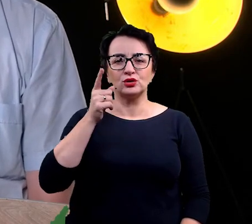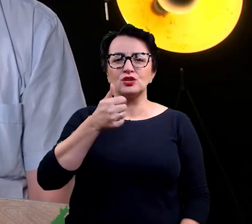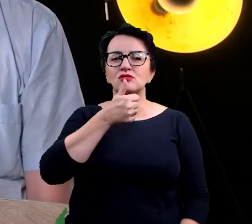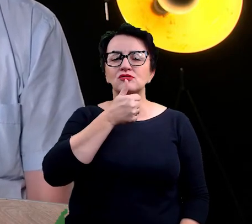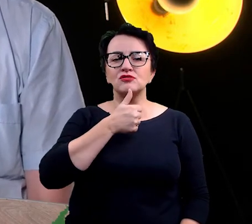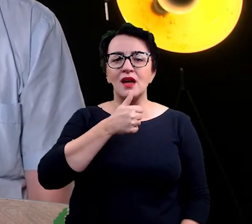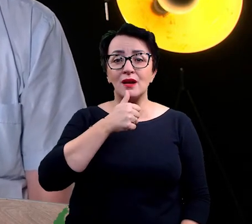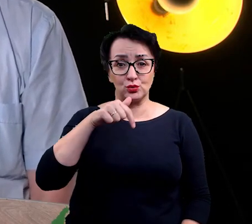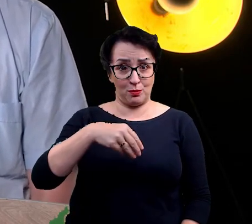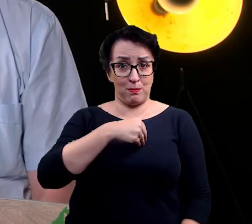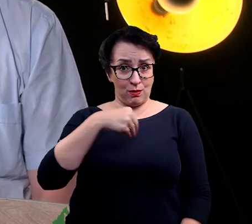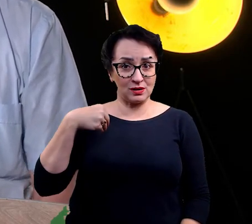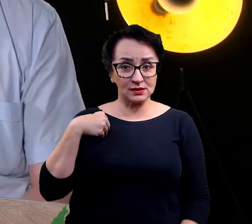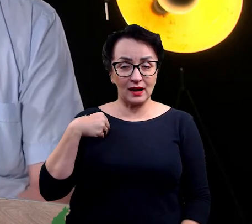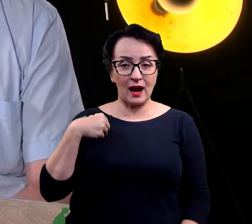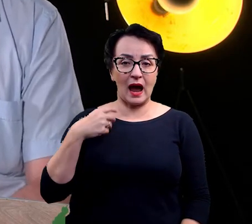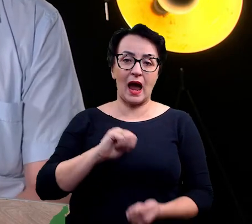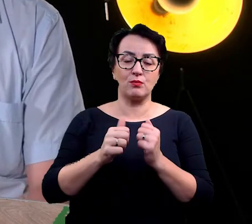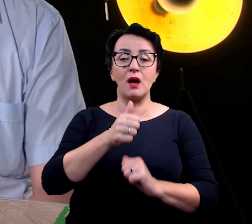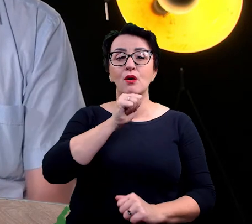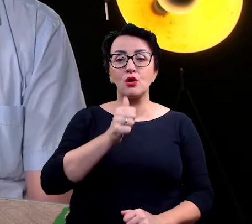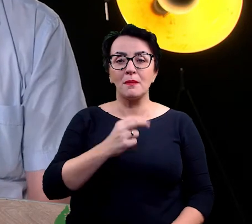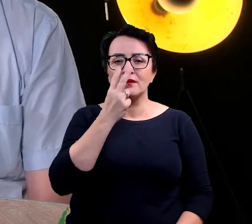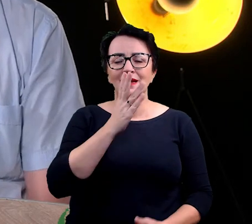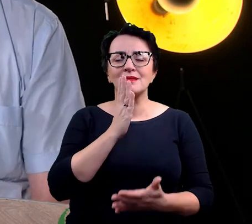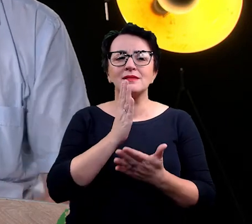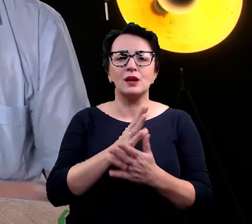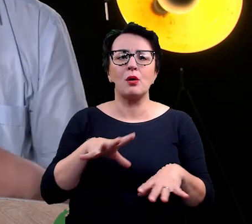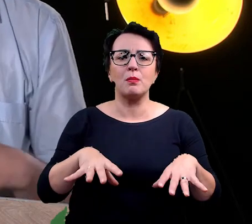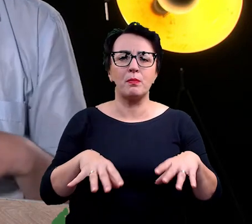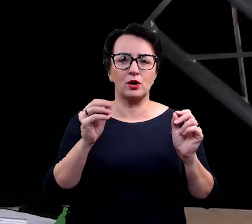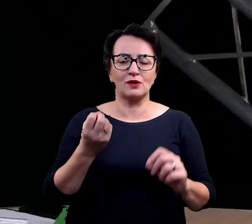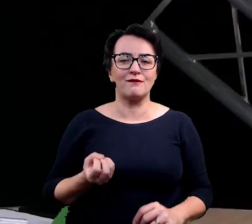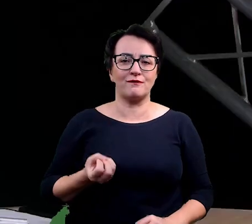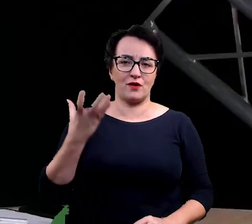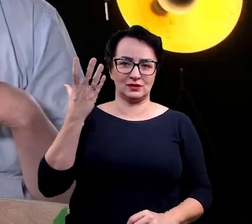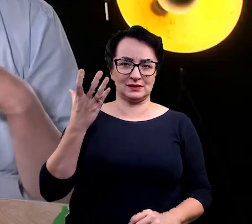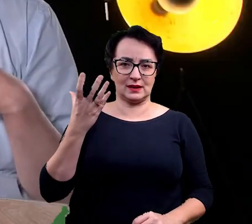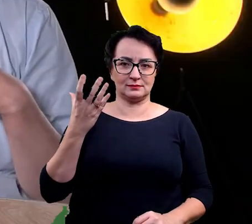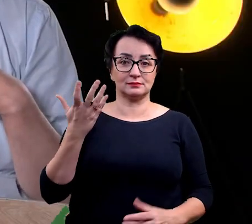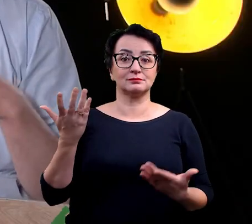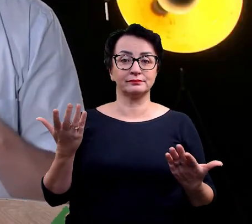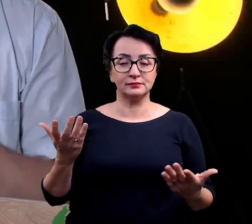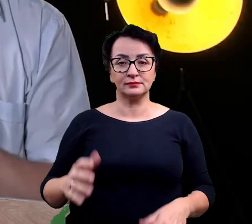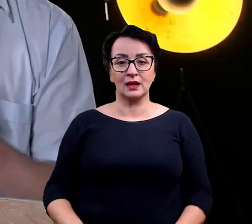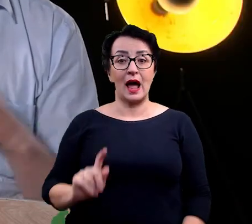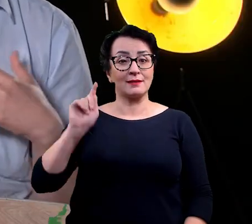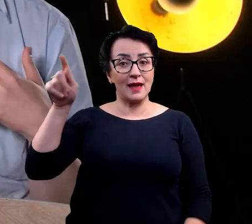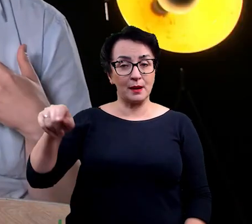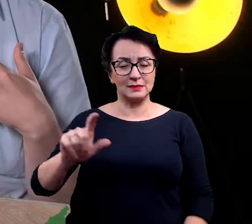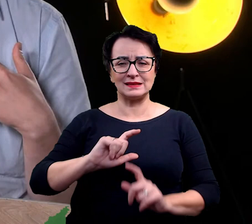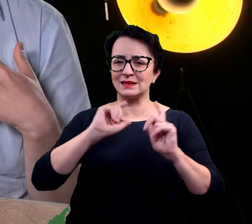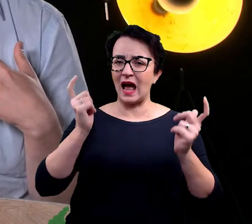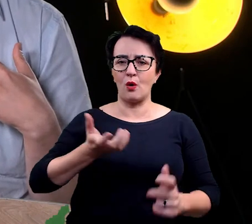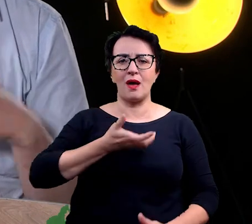która na Polsce jest, czy w Europie, do zobaczenia tylko w początku wiosny, a tam ona trwa